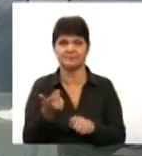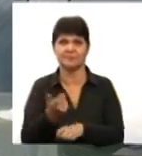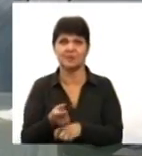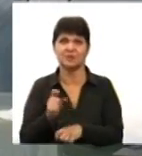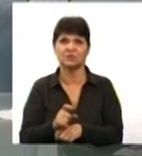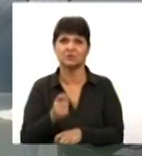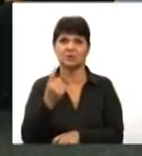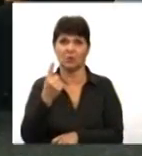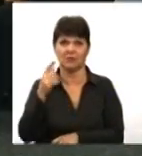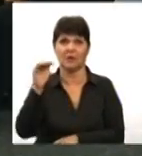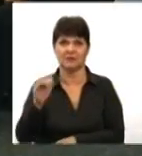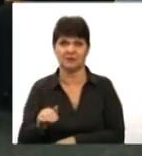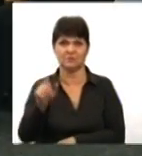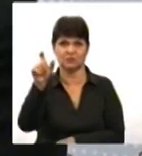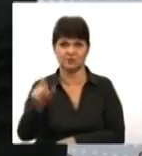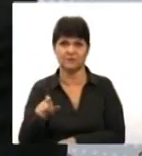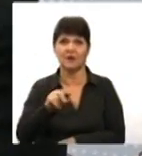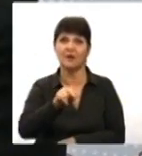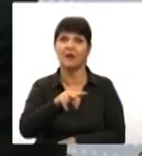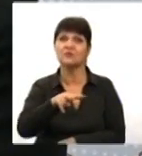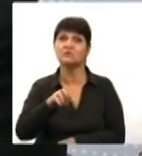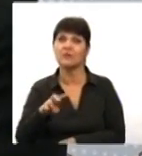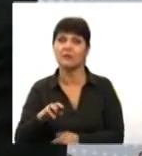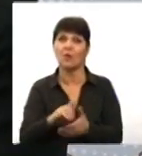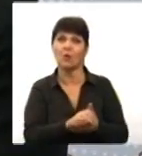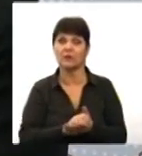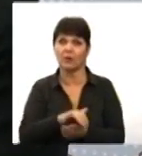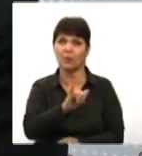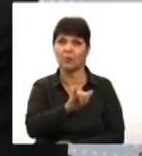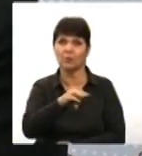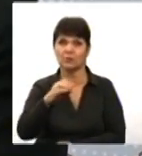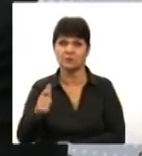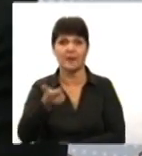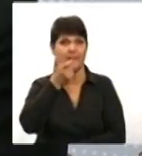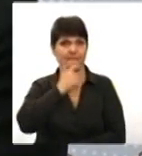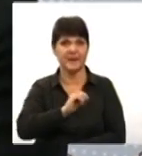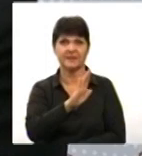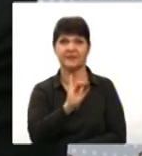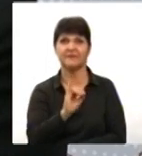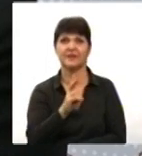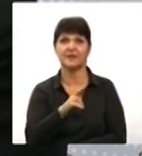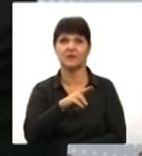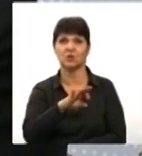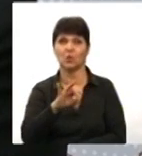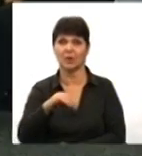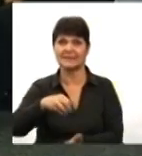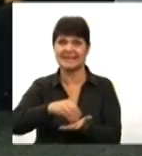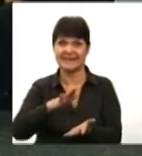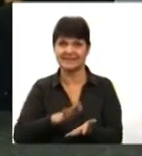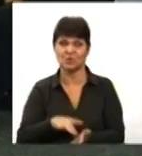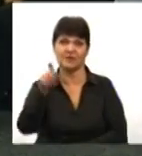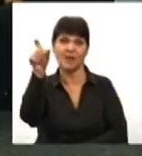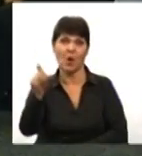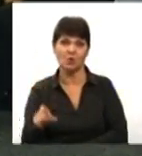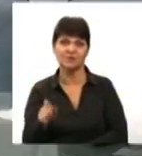чоловік, членів організації УТОС. Пане Вікторо, чи можна сказати, що отак кількість зареєстрованих осіб, те, що ви кажете,